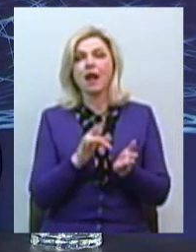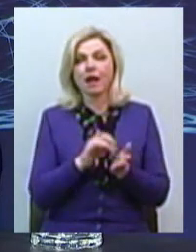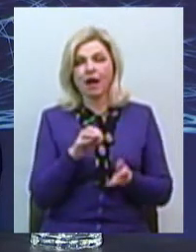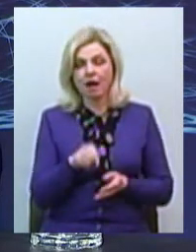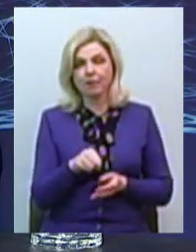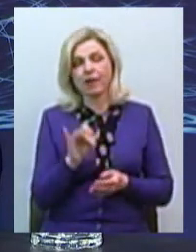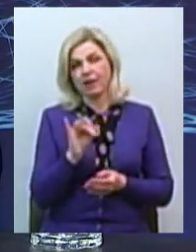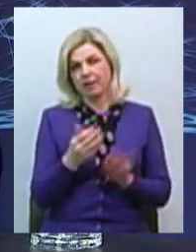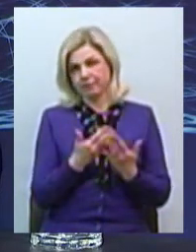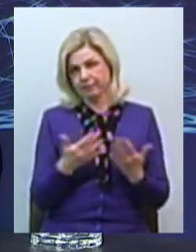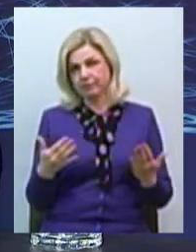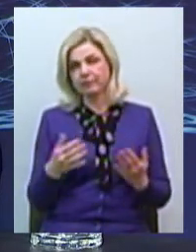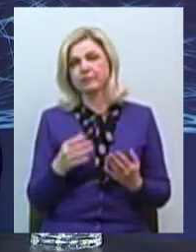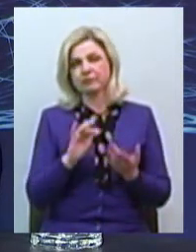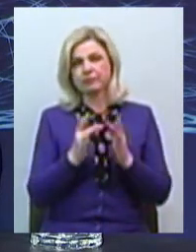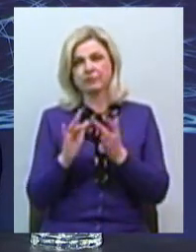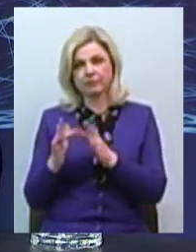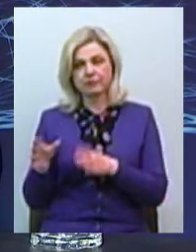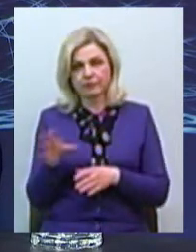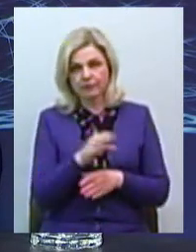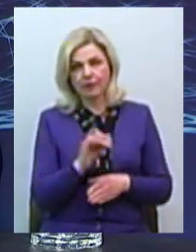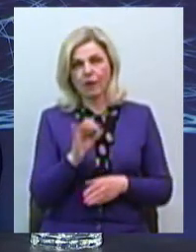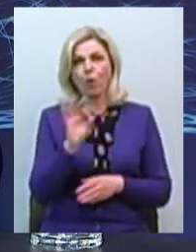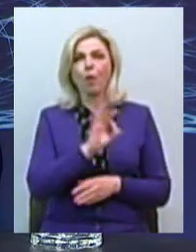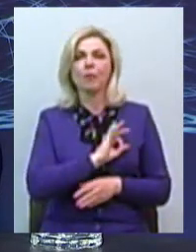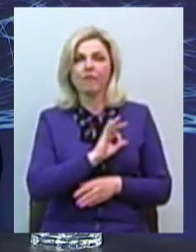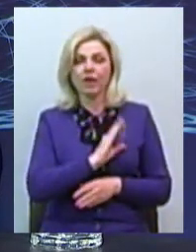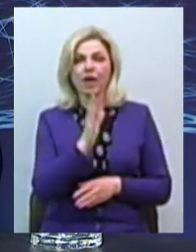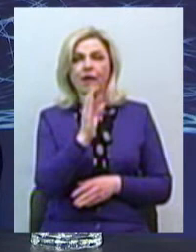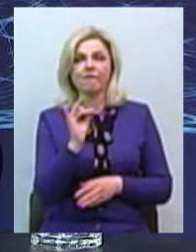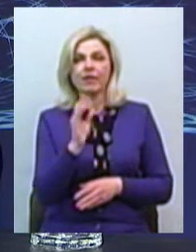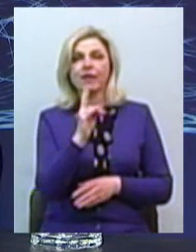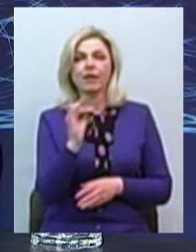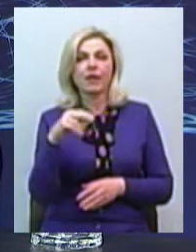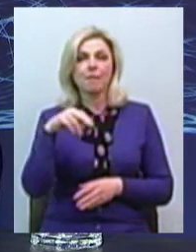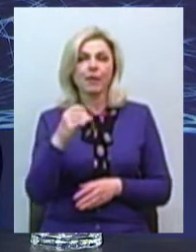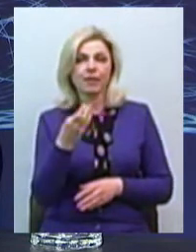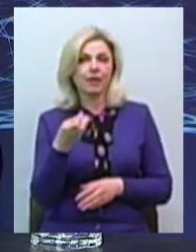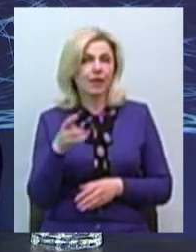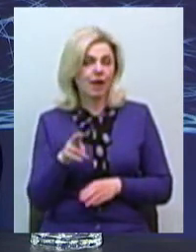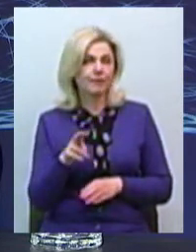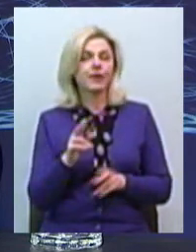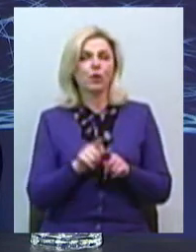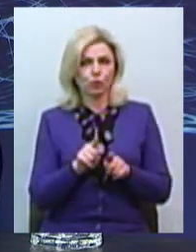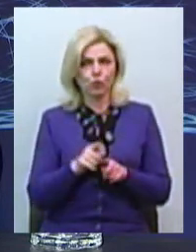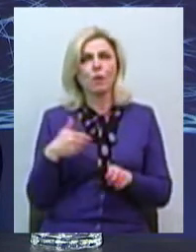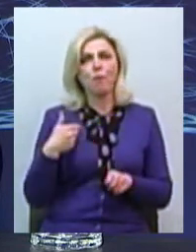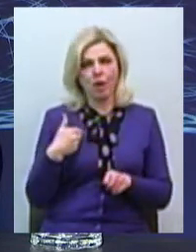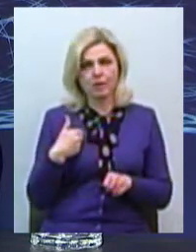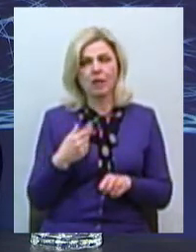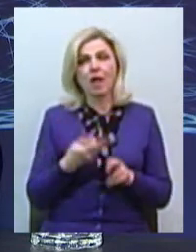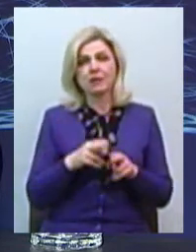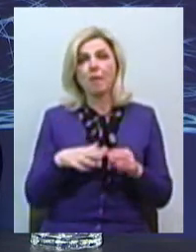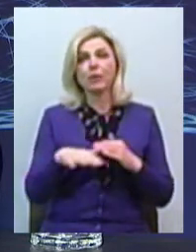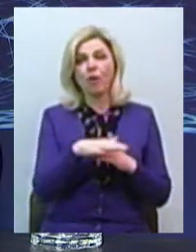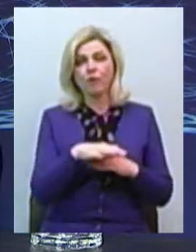Крім того, також було згадано в цьому ролику про правничу вікіпедію Wikilegulate. Це дійсно корисний інструмент, це платформа